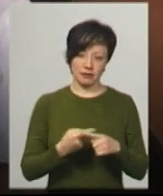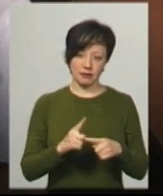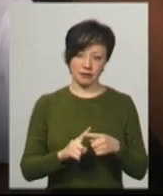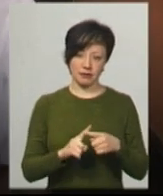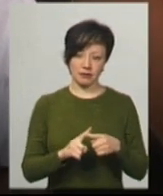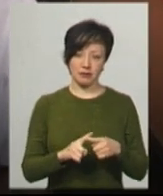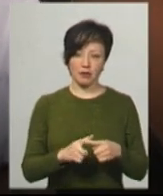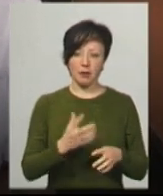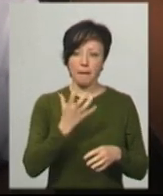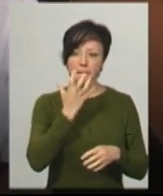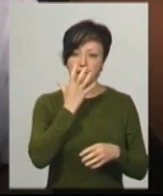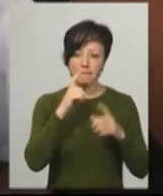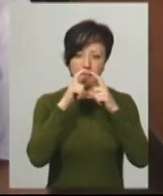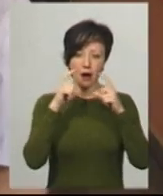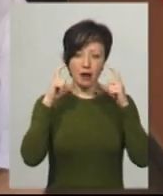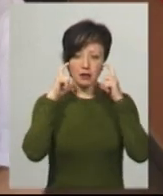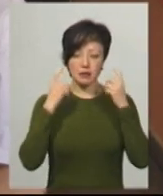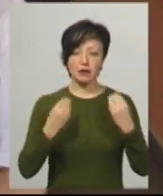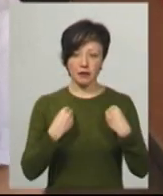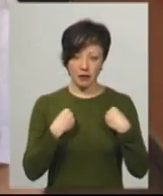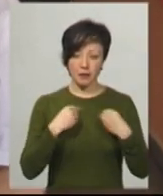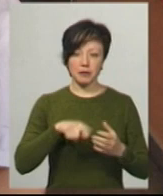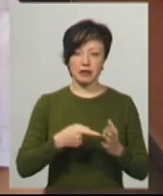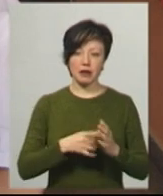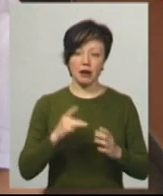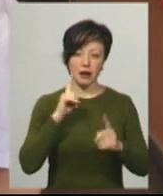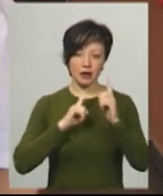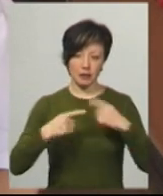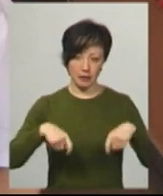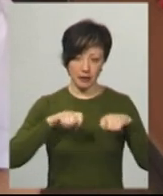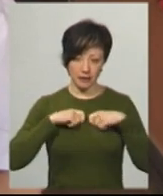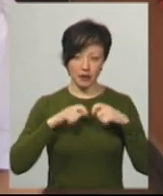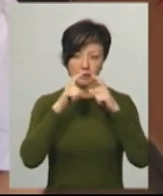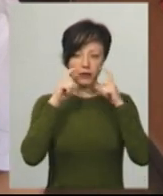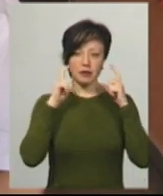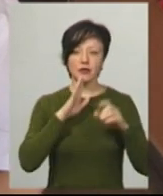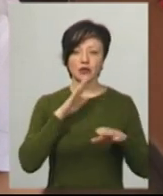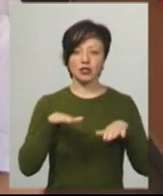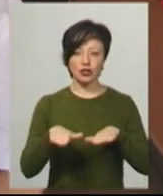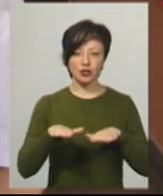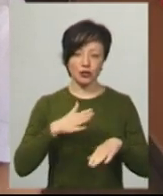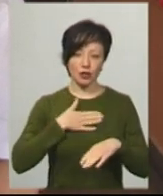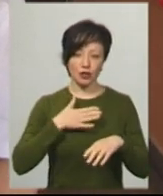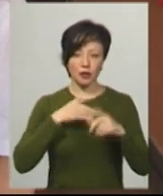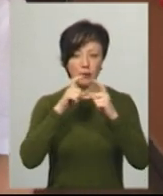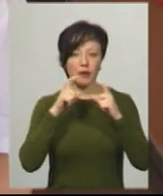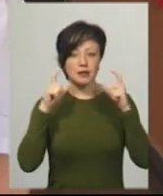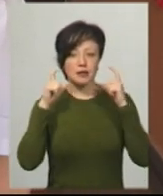маски давали, міська рада передавала маски, потім нас дівчата шиють наші маски.